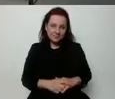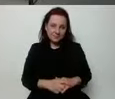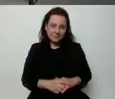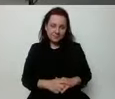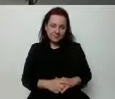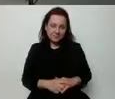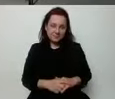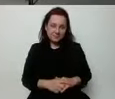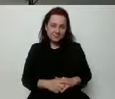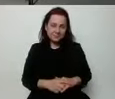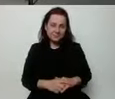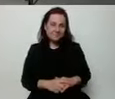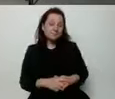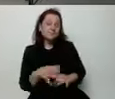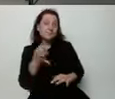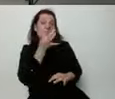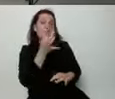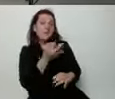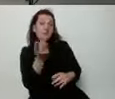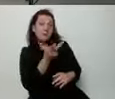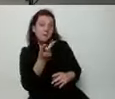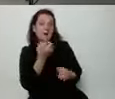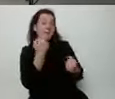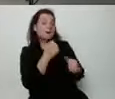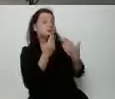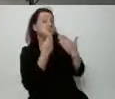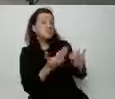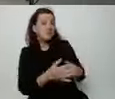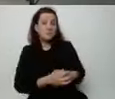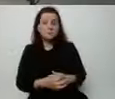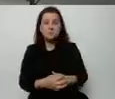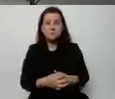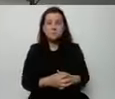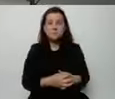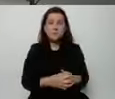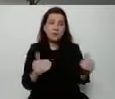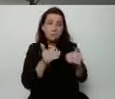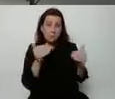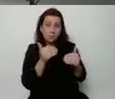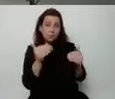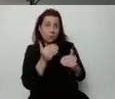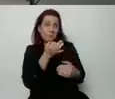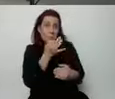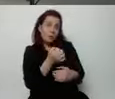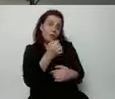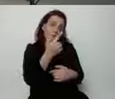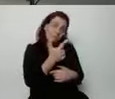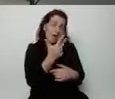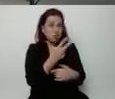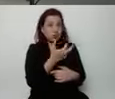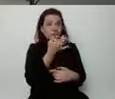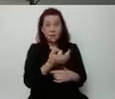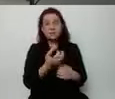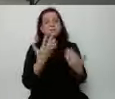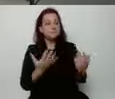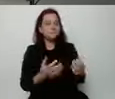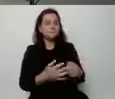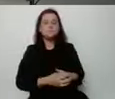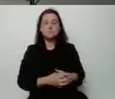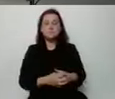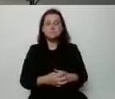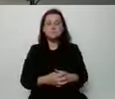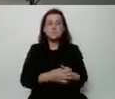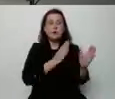Panie prezydencie, panowie prezydenci, bardzo dziękuję. Czy możemy zadać ze dwa, trzy pytania? Proszę. Bardzo proszę. Po